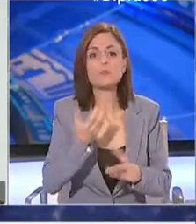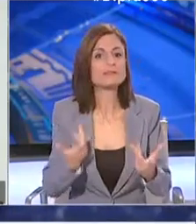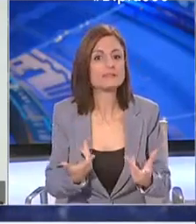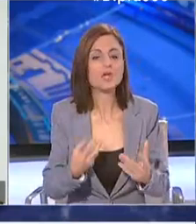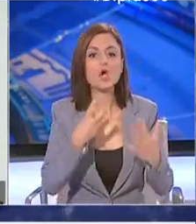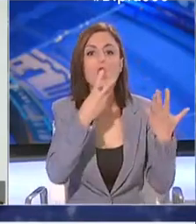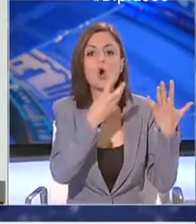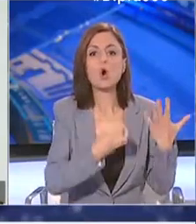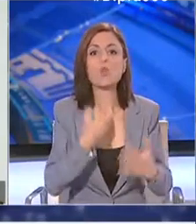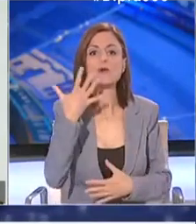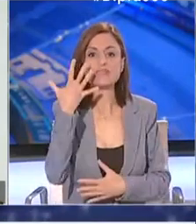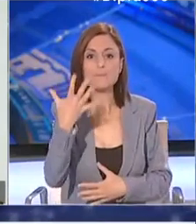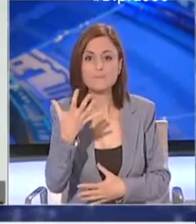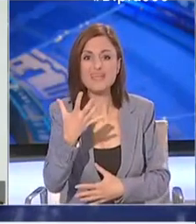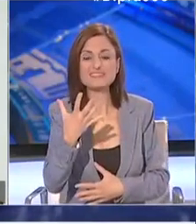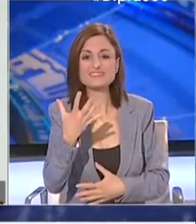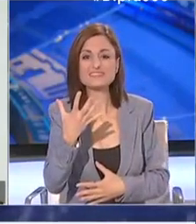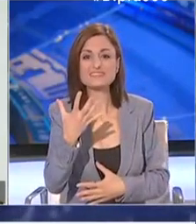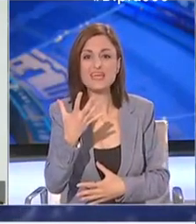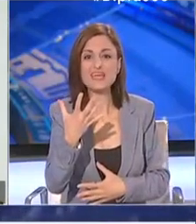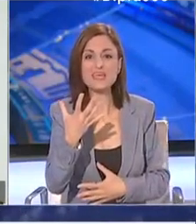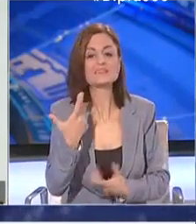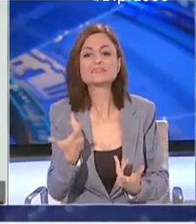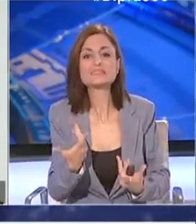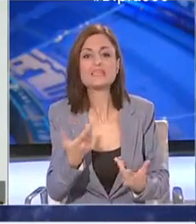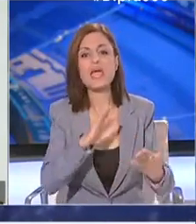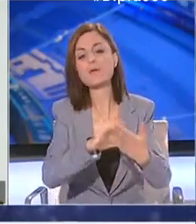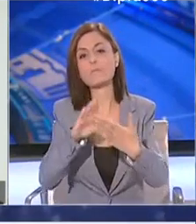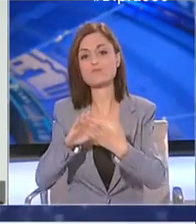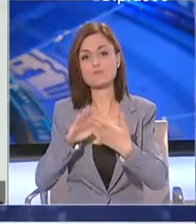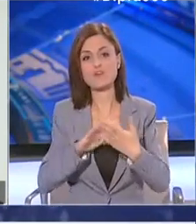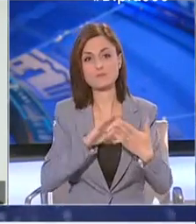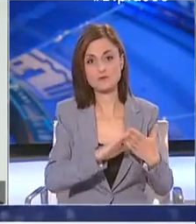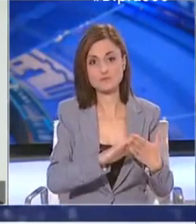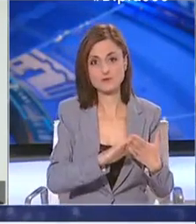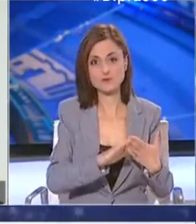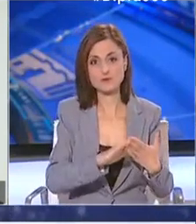85 από 162 προέρχονται από επαφές, άρα είναι λοιμώξεις από την Κύπρο.